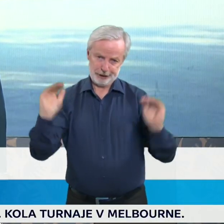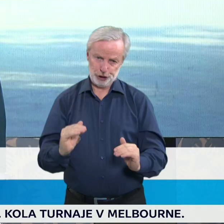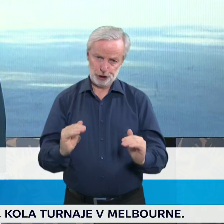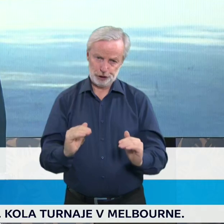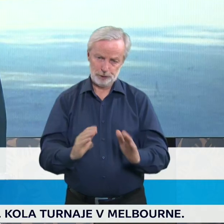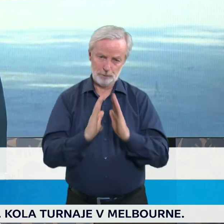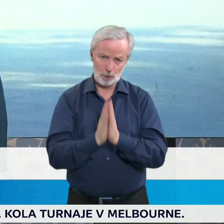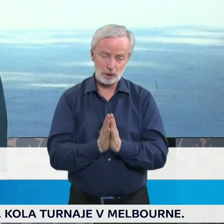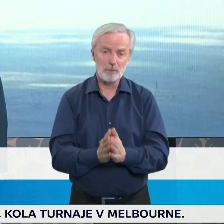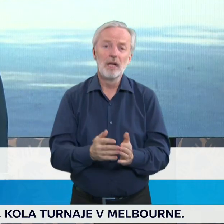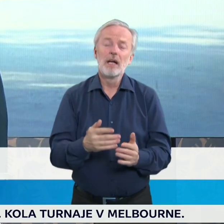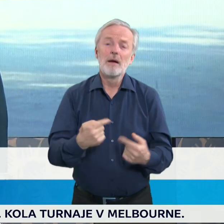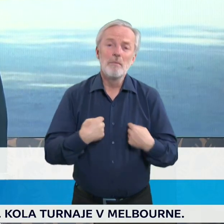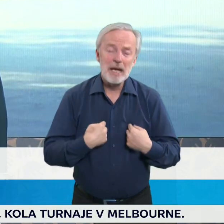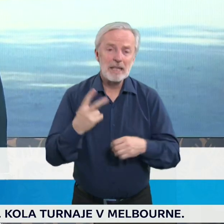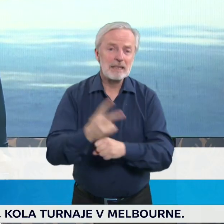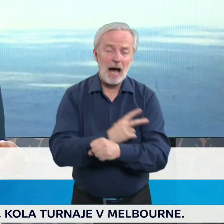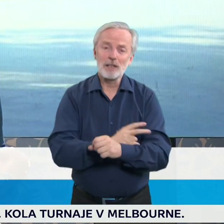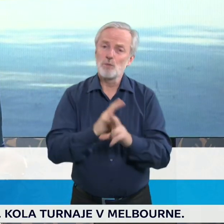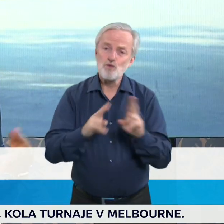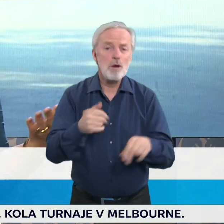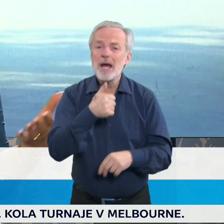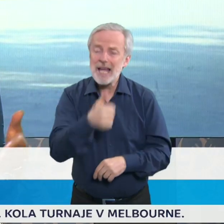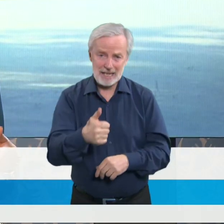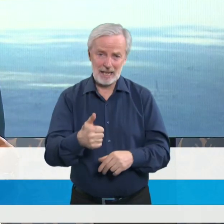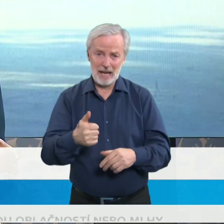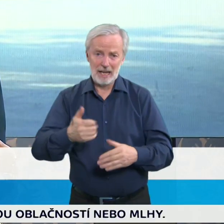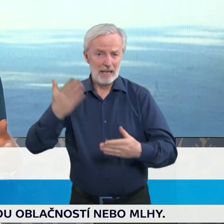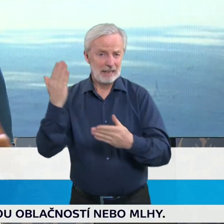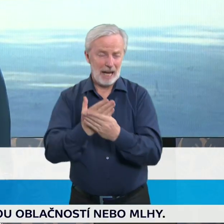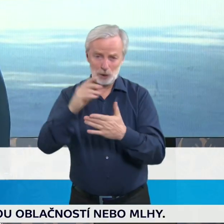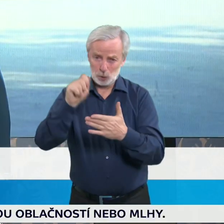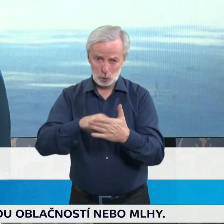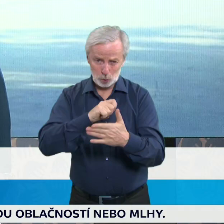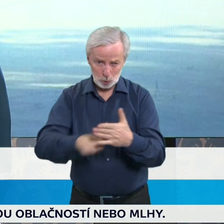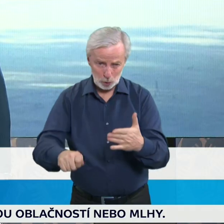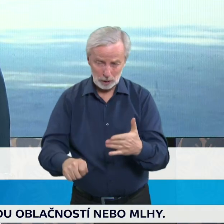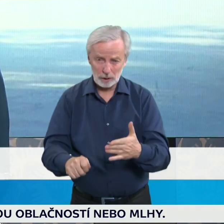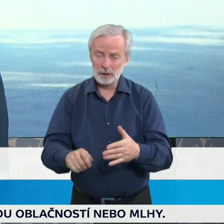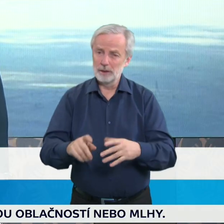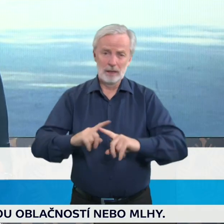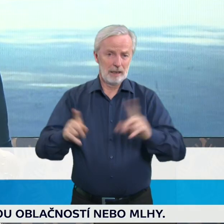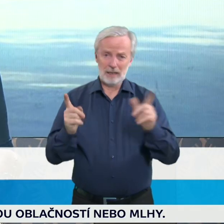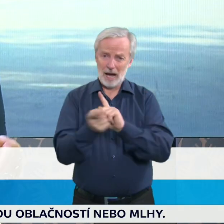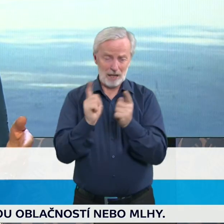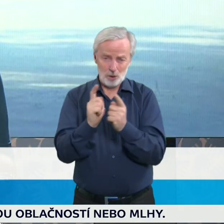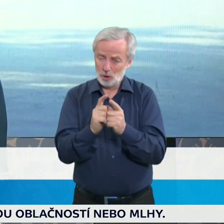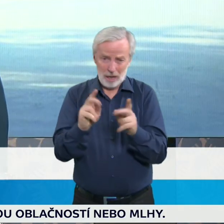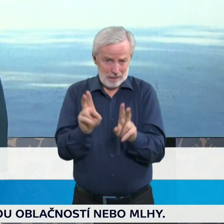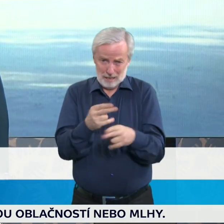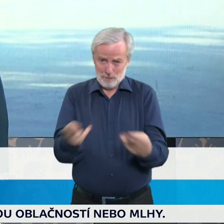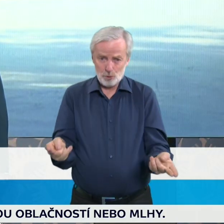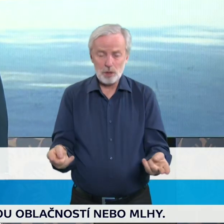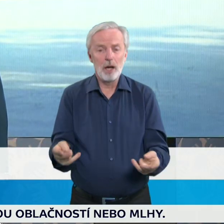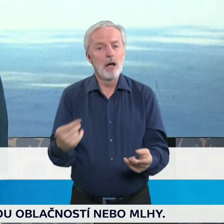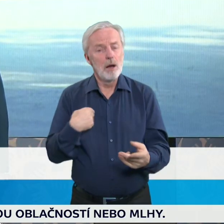jsme mohli v tuto chvíli udělat. Žádná jiná dohoda, cokoliv možného, není. Chováme se v souladu i se součešním